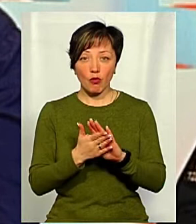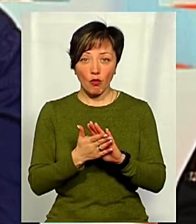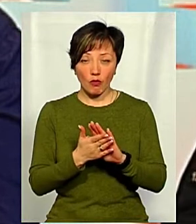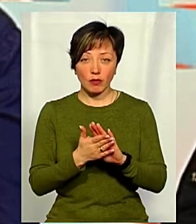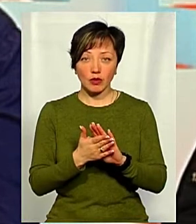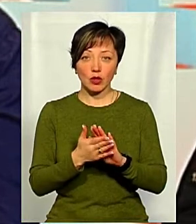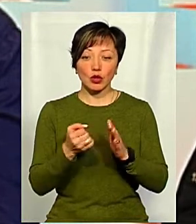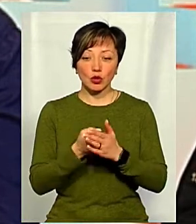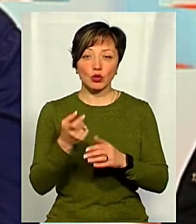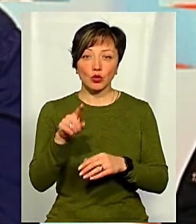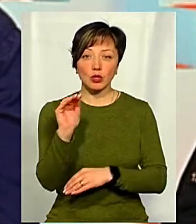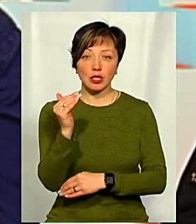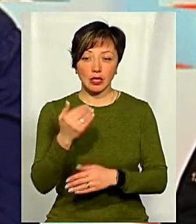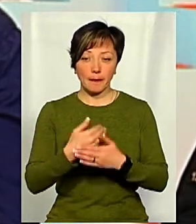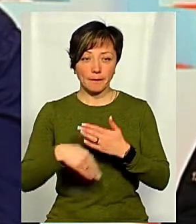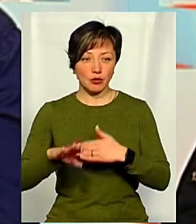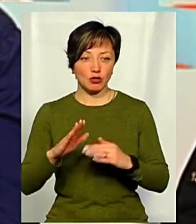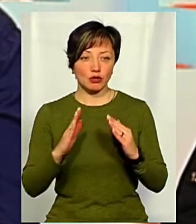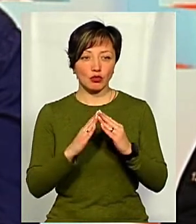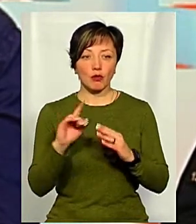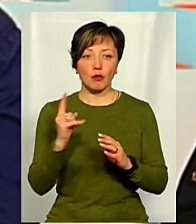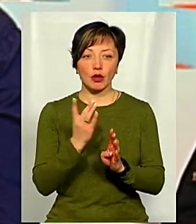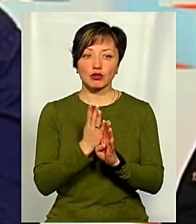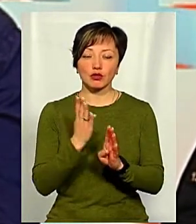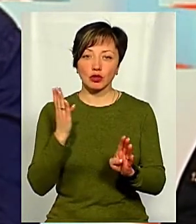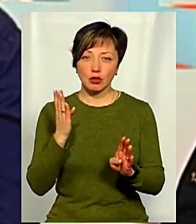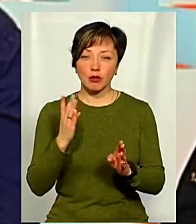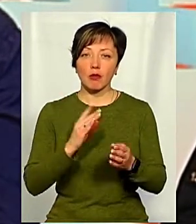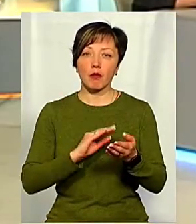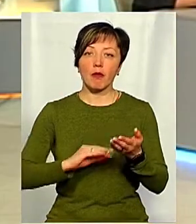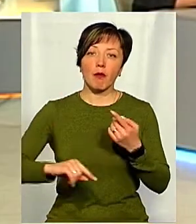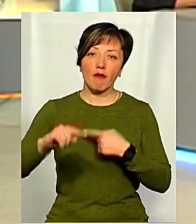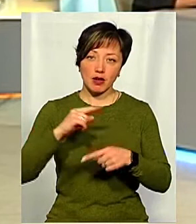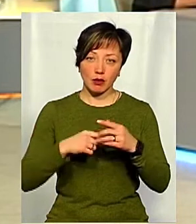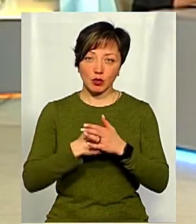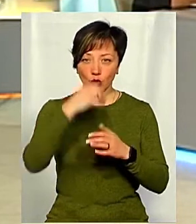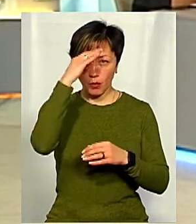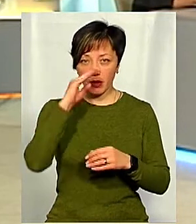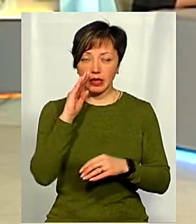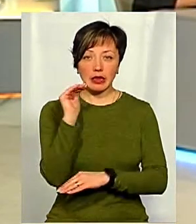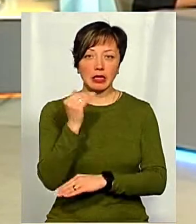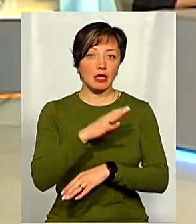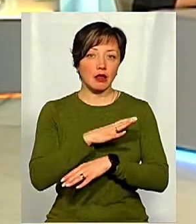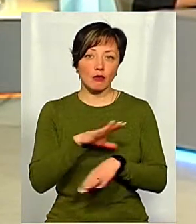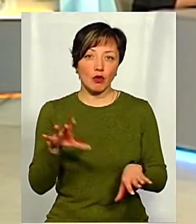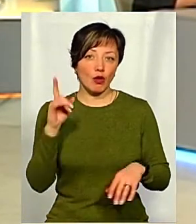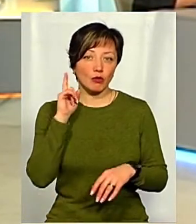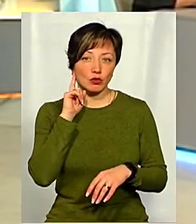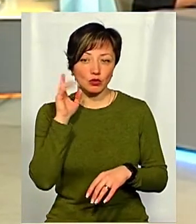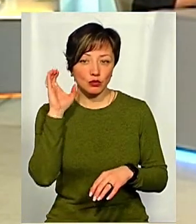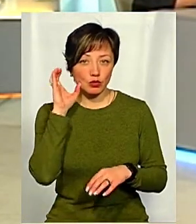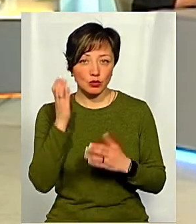які призвели до того, що дитина пішла з дому, в першу чергу ми знову таки повертаємося до батьків. Дитина не була почутою,